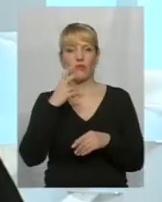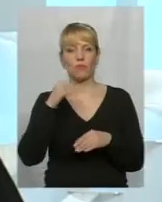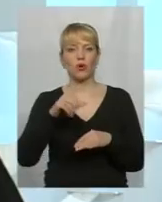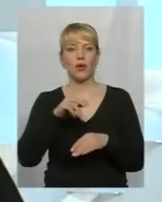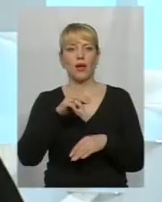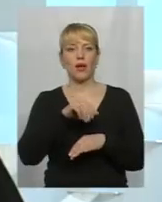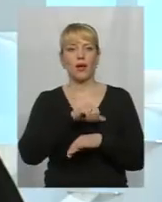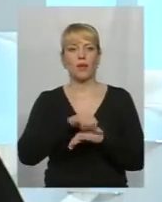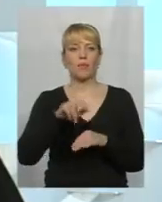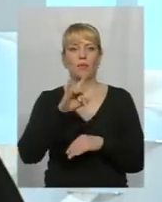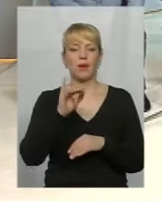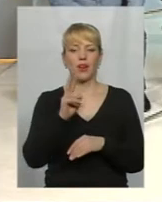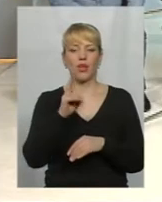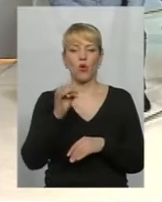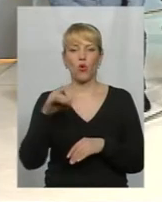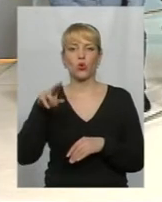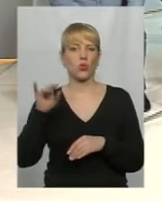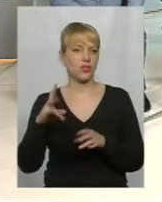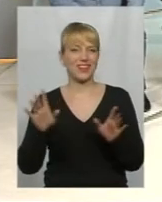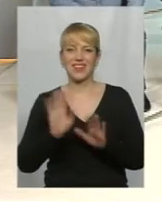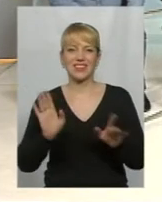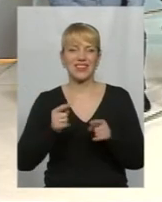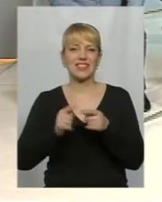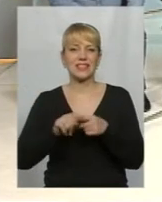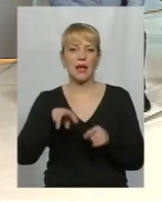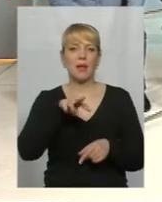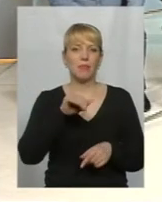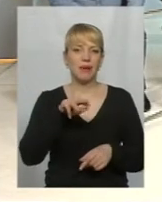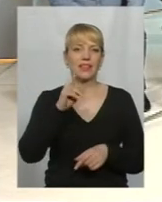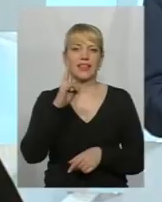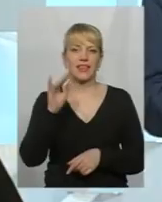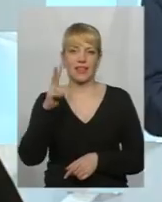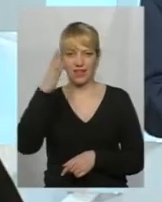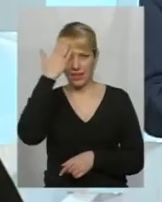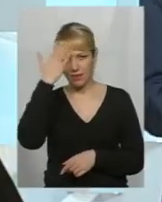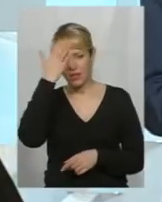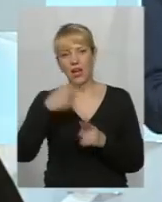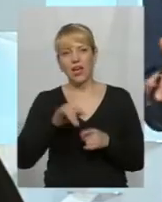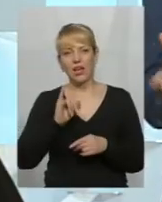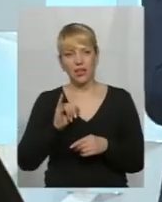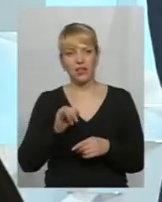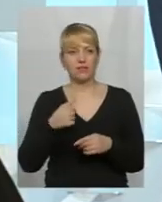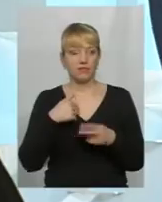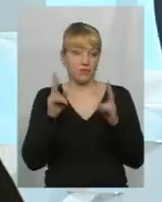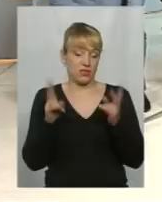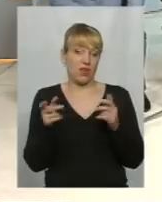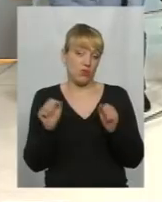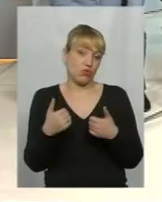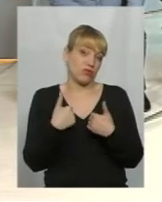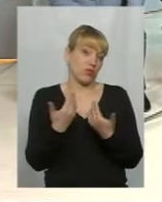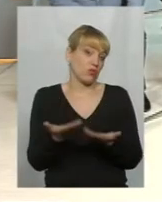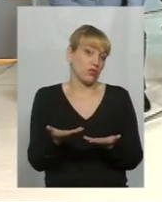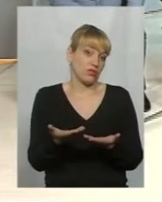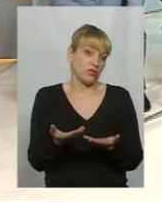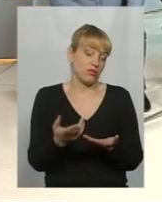увазі митники все ж таки. Вони переміщення товарів контролюють, а митники. Але, я не знаю, можливо до вас саме